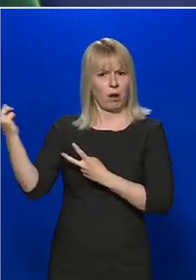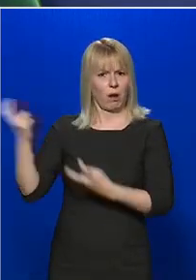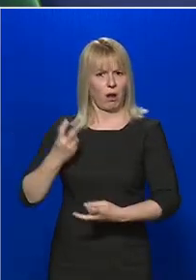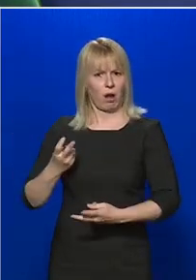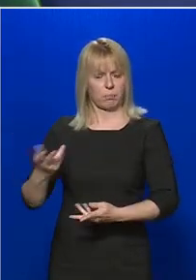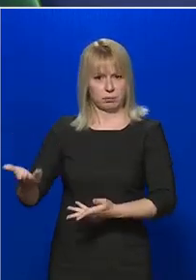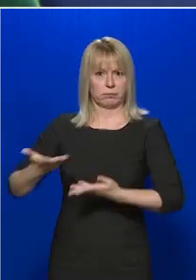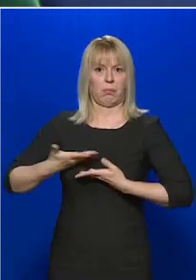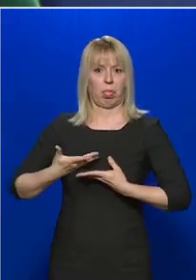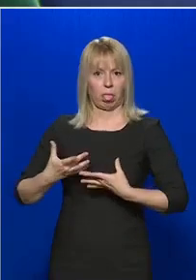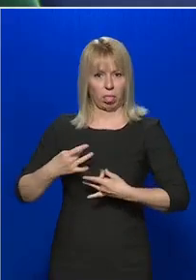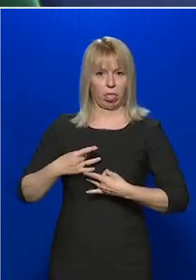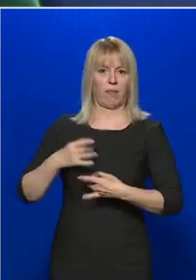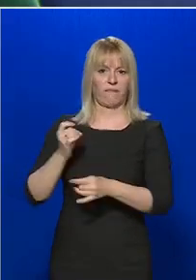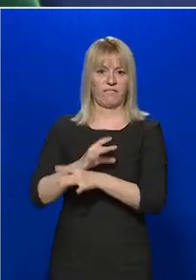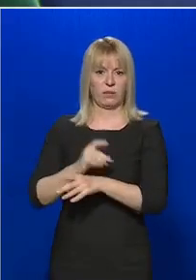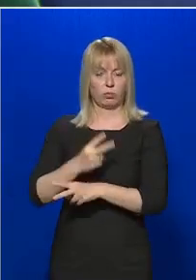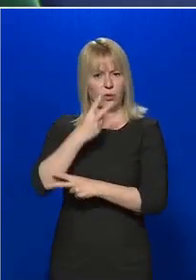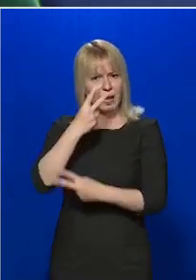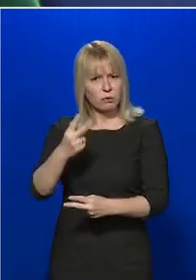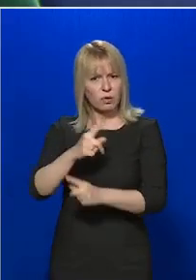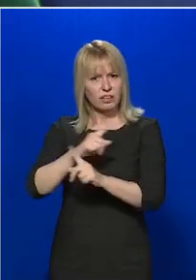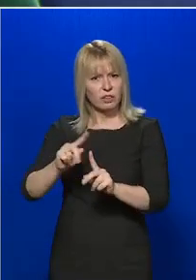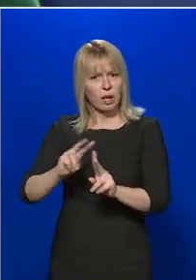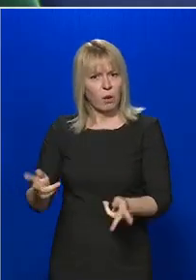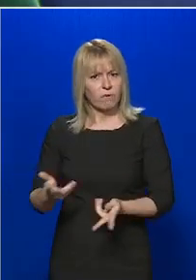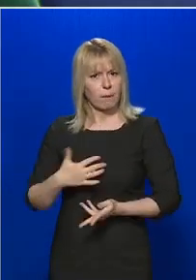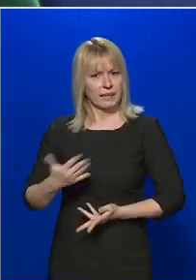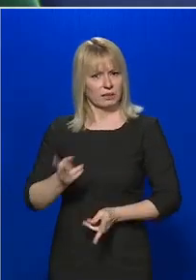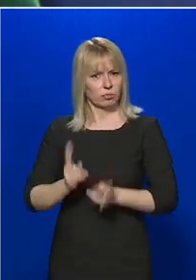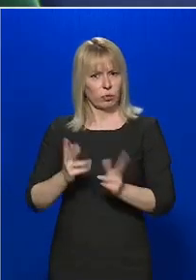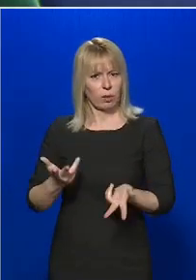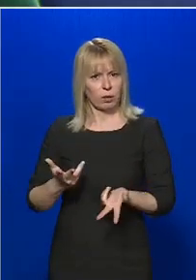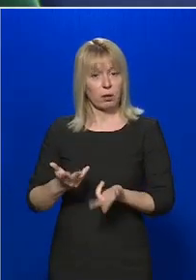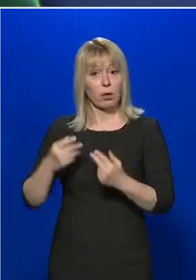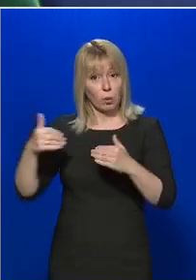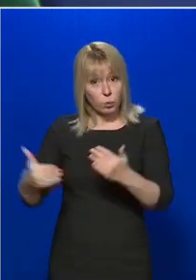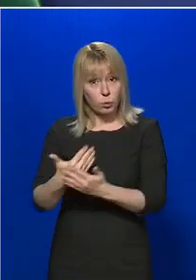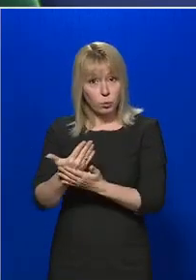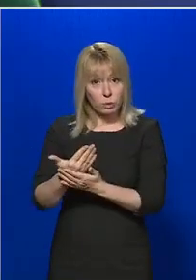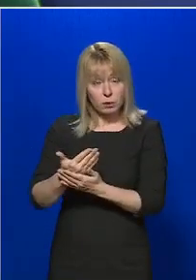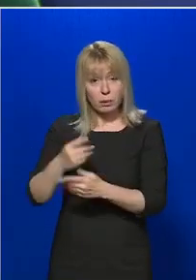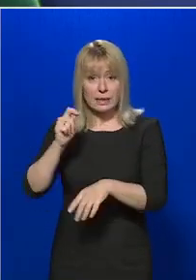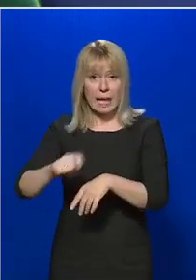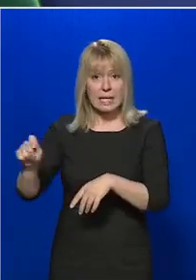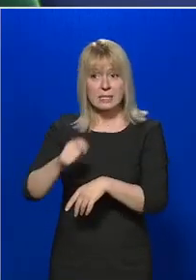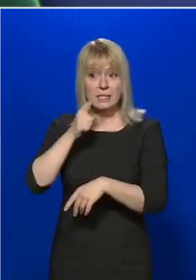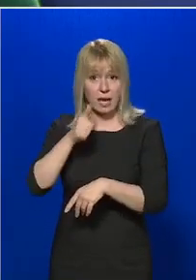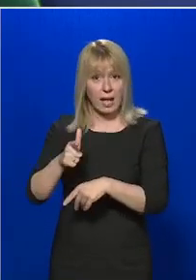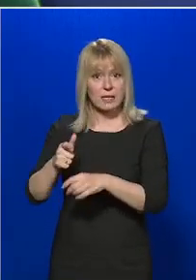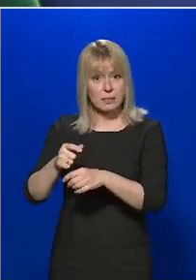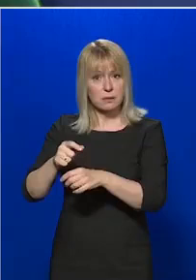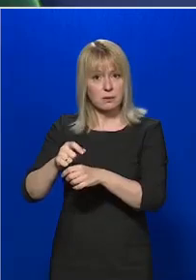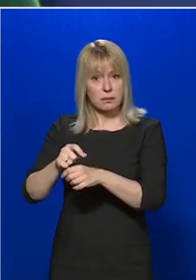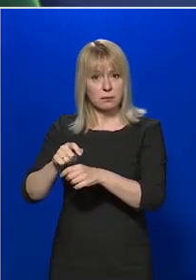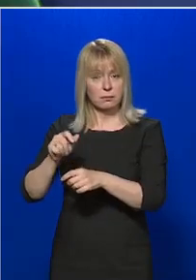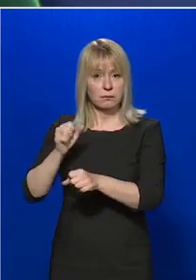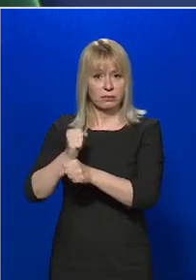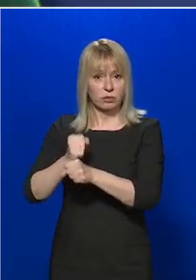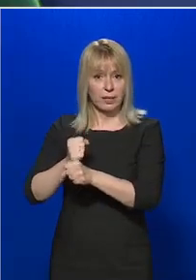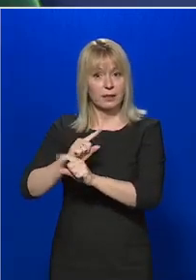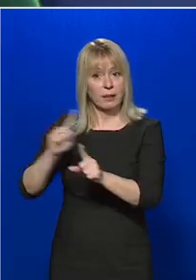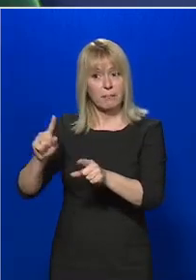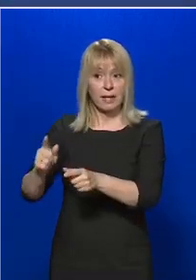-a óta látogatási tilalom van? Végeznek-e az otthonban újabb teszteket a 8 emberen felül? Másnál kimutatták-e a koronavírust?